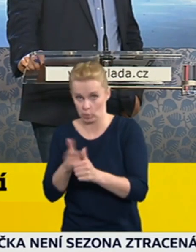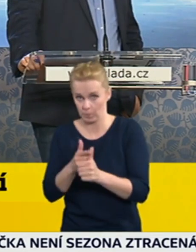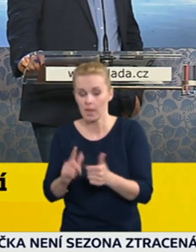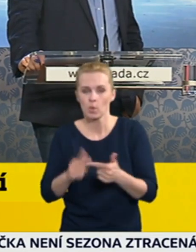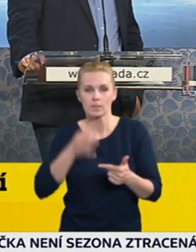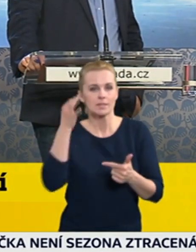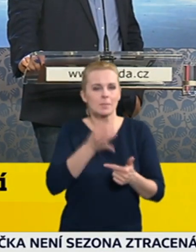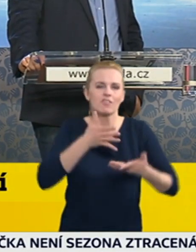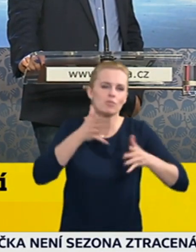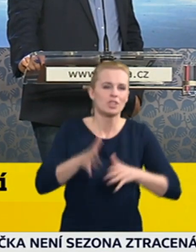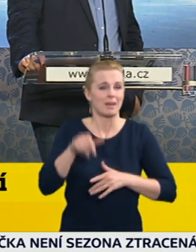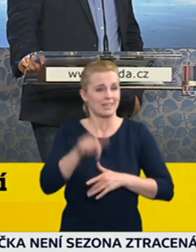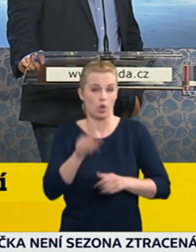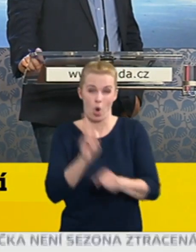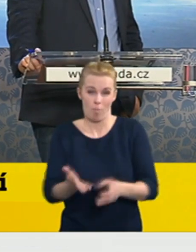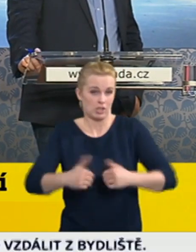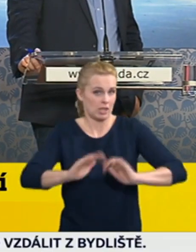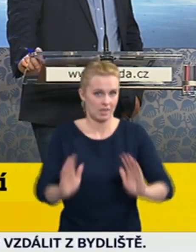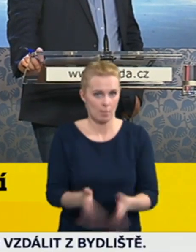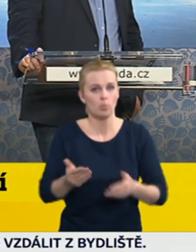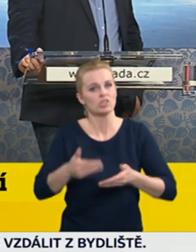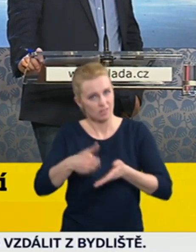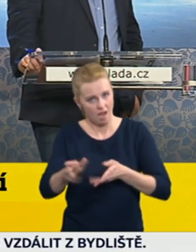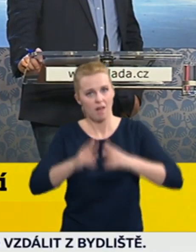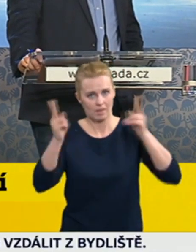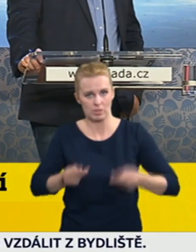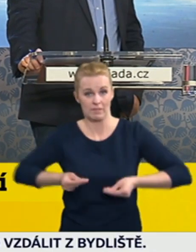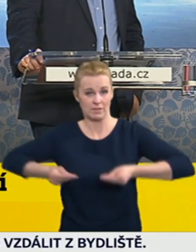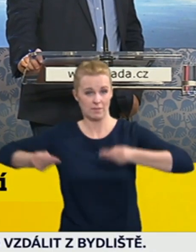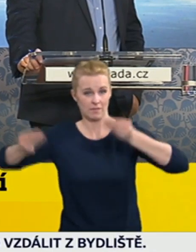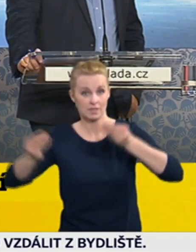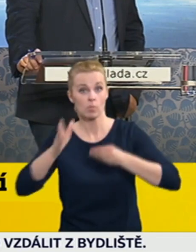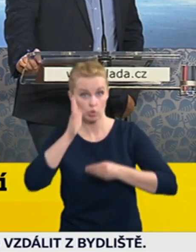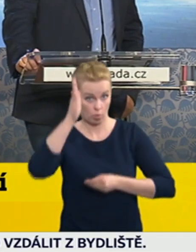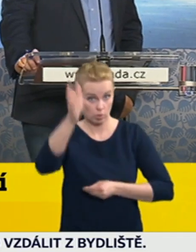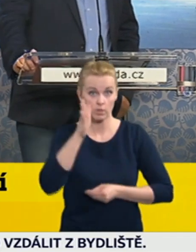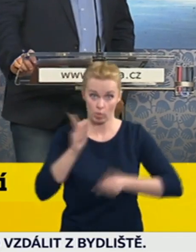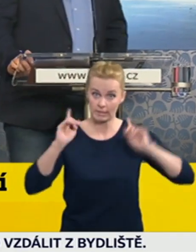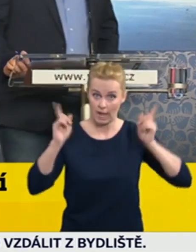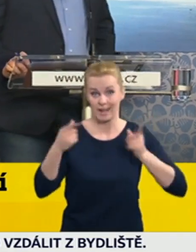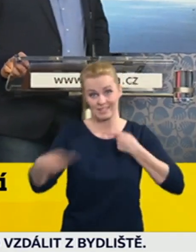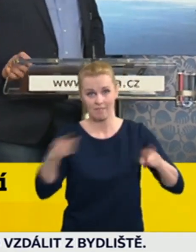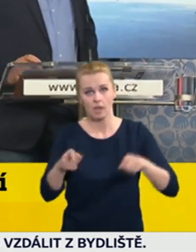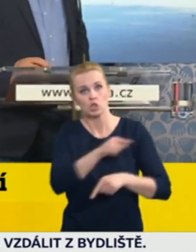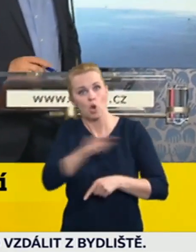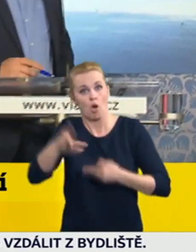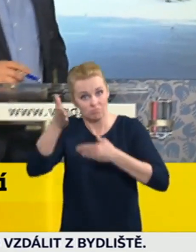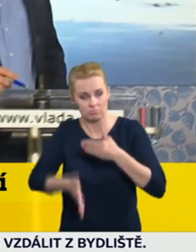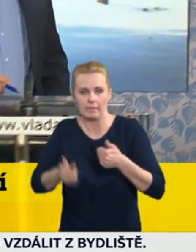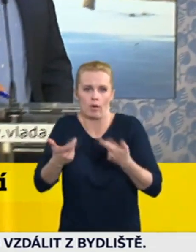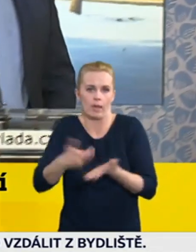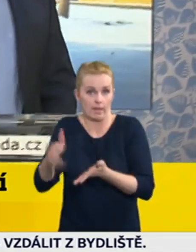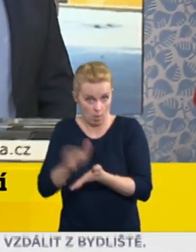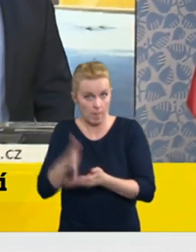tím, že v budoucnu v nejbližší době sáhnete i k takovému to opatření? Já jsem o mluvil v tom svém úvodním